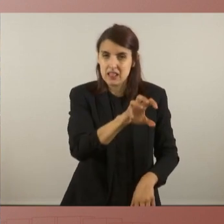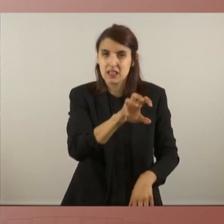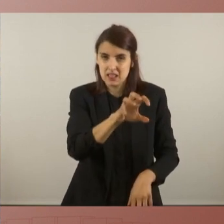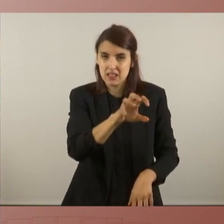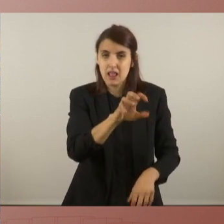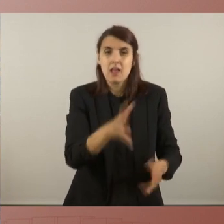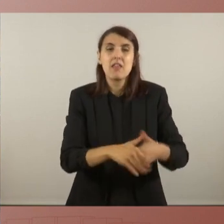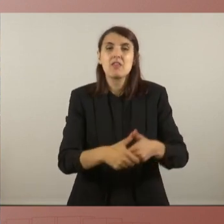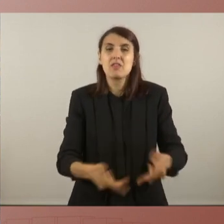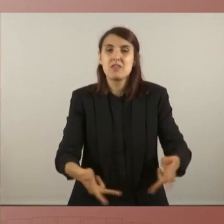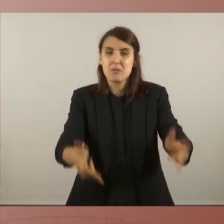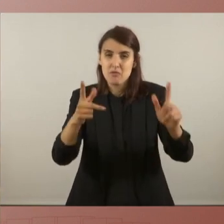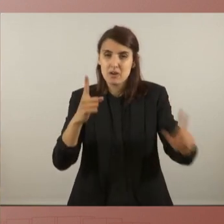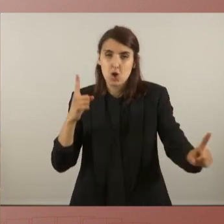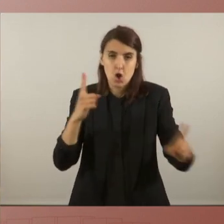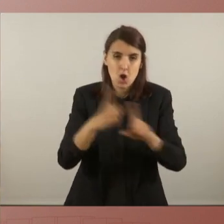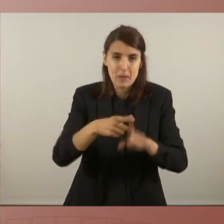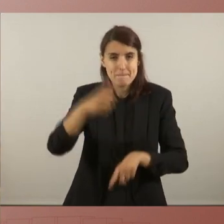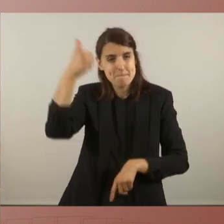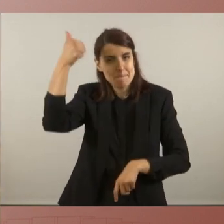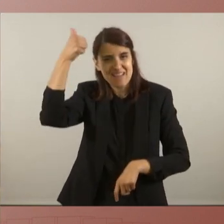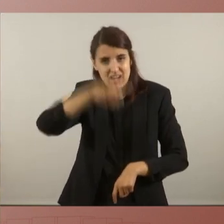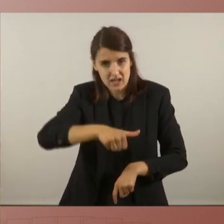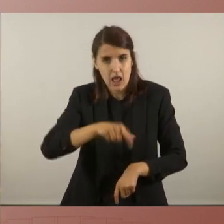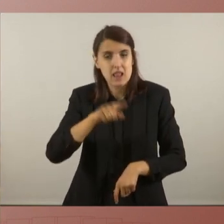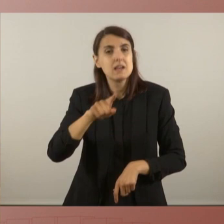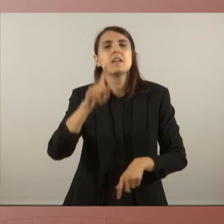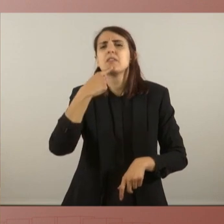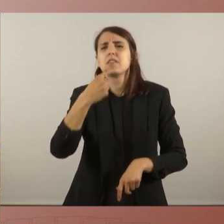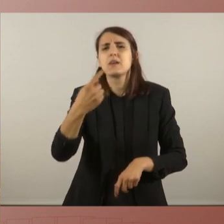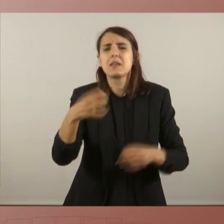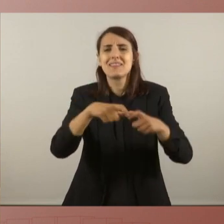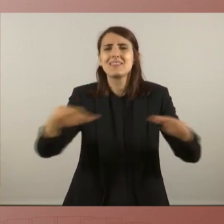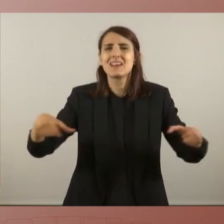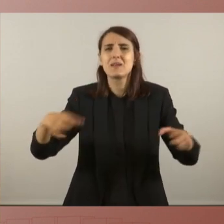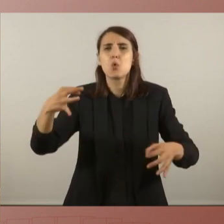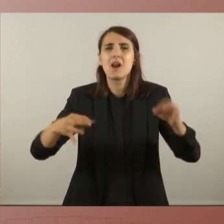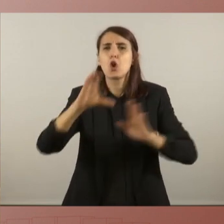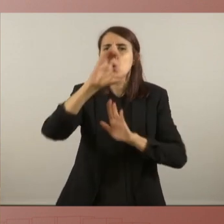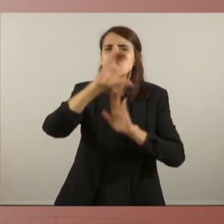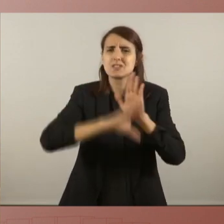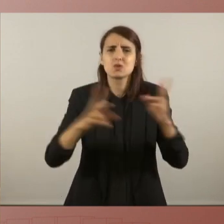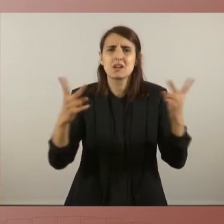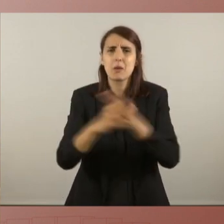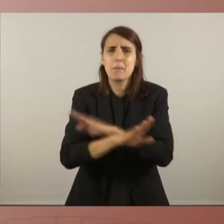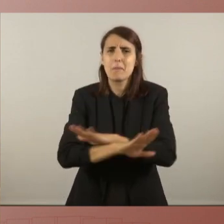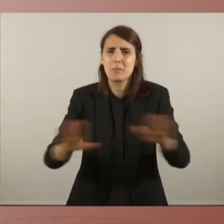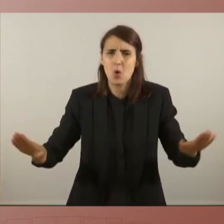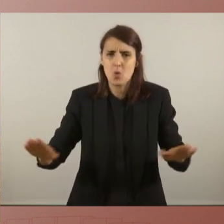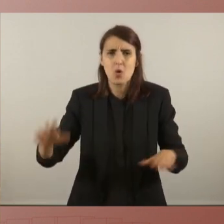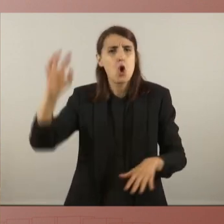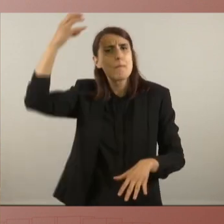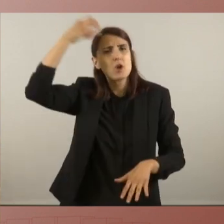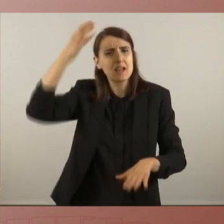diem prou submissió prou retallades del Tribunal Constitucional prou repressió i persecució prou monarquia